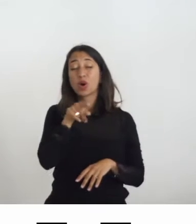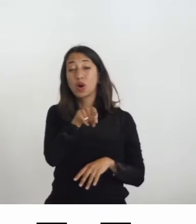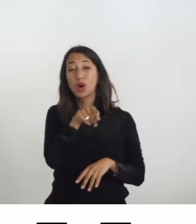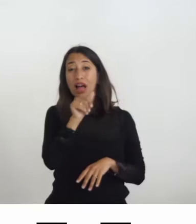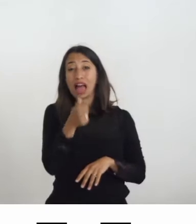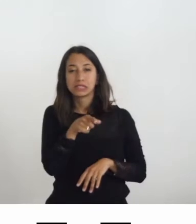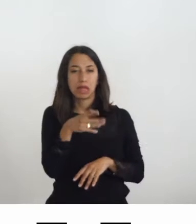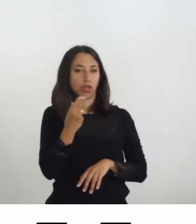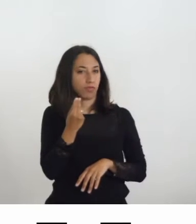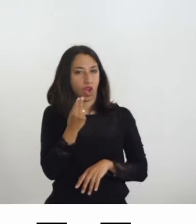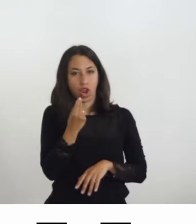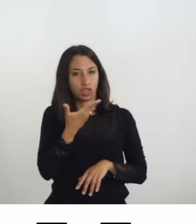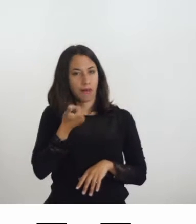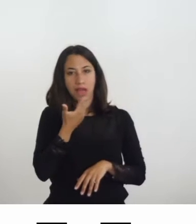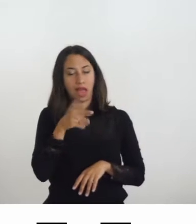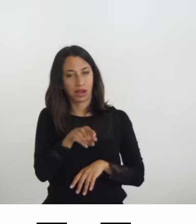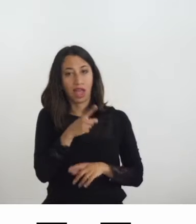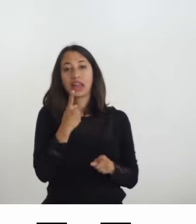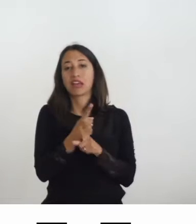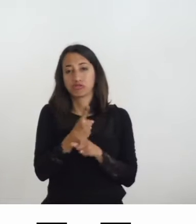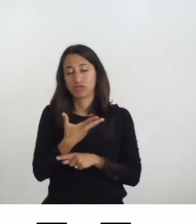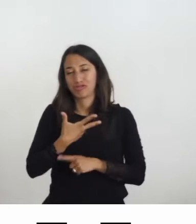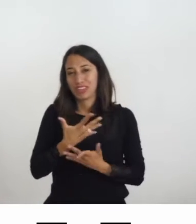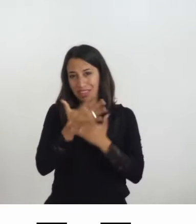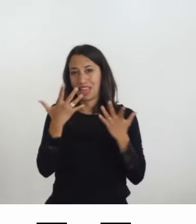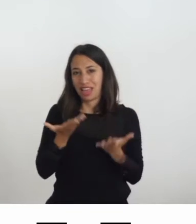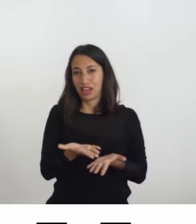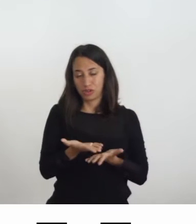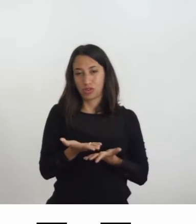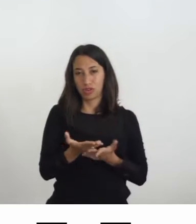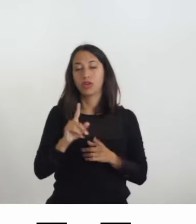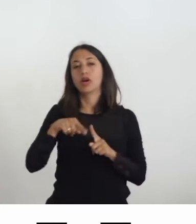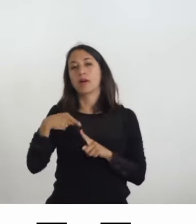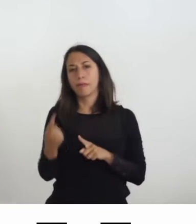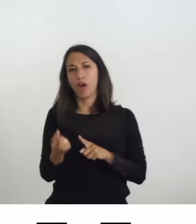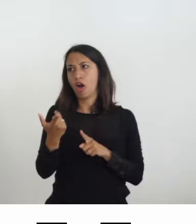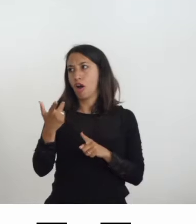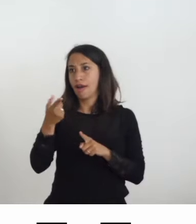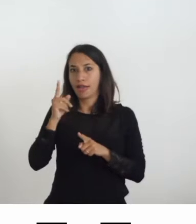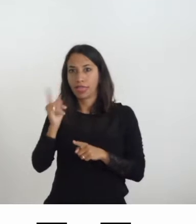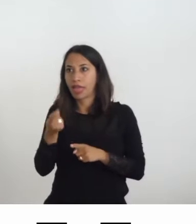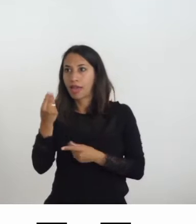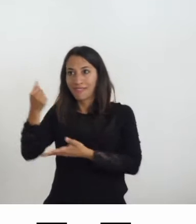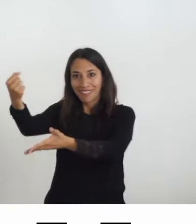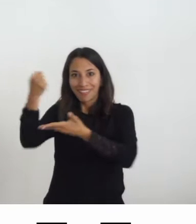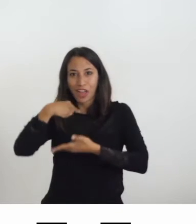quindi si rende conto di questa necessità, ma allo stesso tempo con gli investimenti previsti dal PNRR